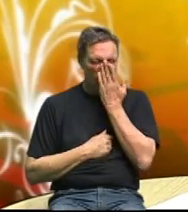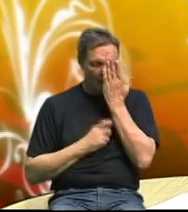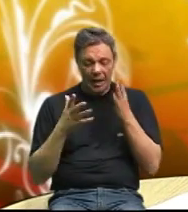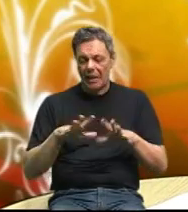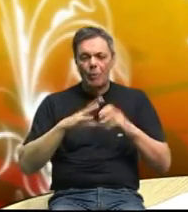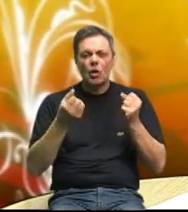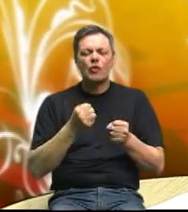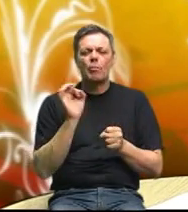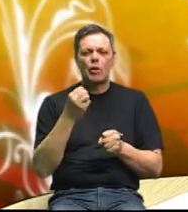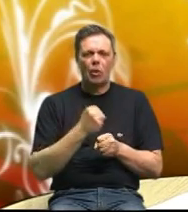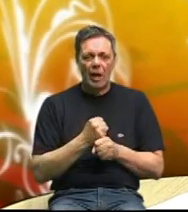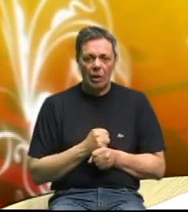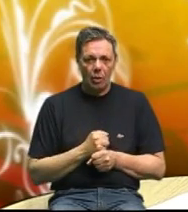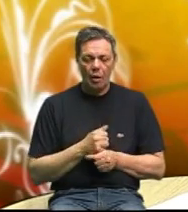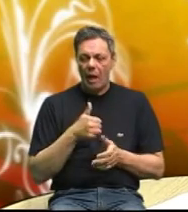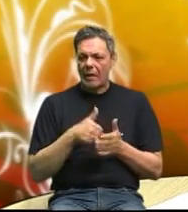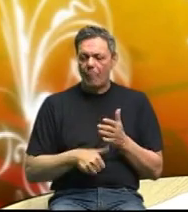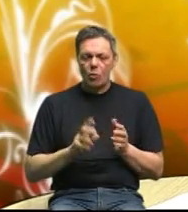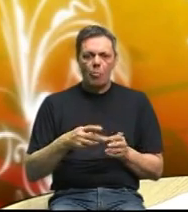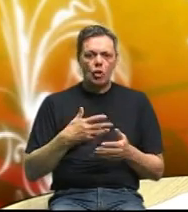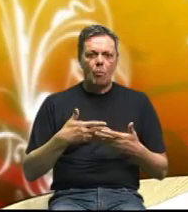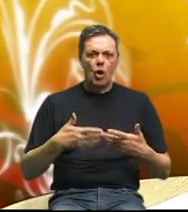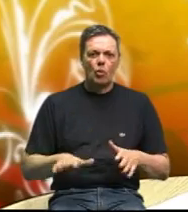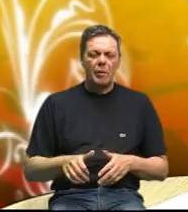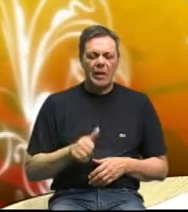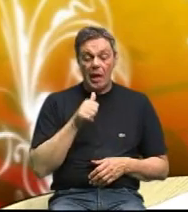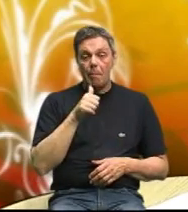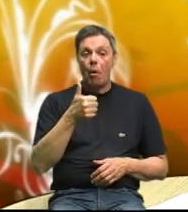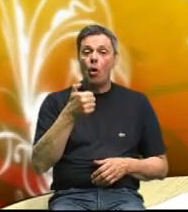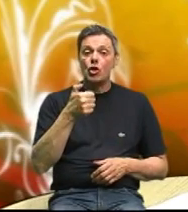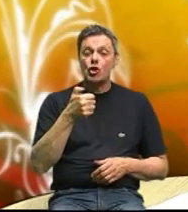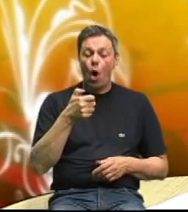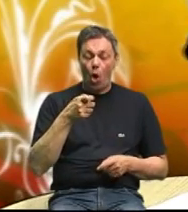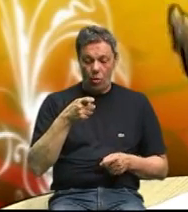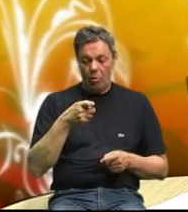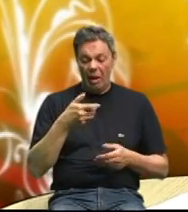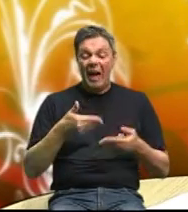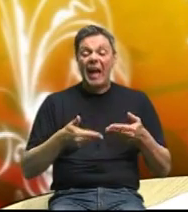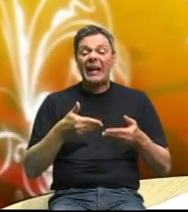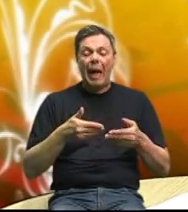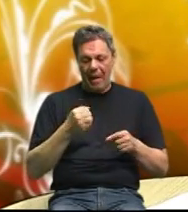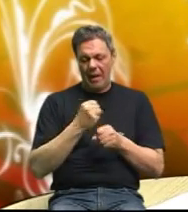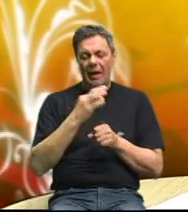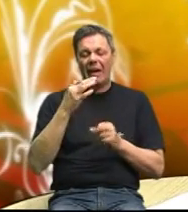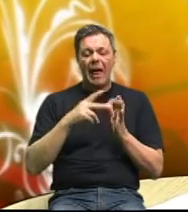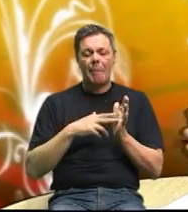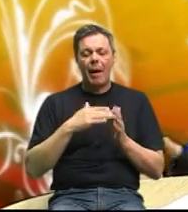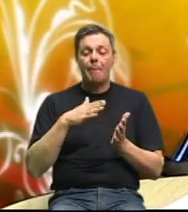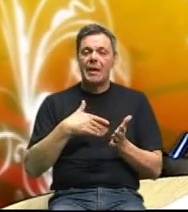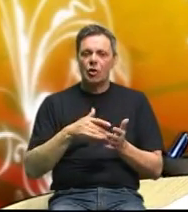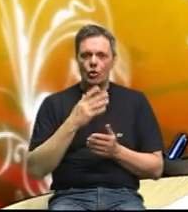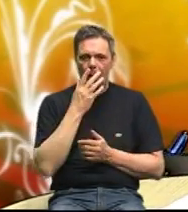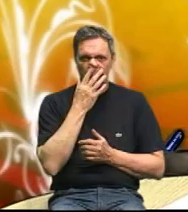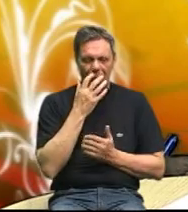funkcioniralo na jedan put mi možemo izgubiti i po 100 gramama masnoće svog tijela je li tako jer